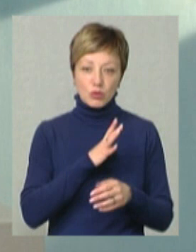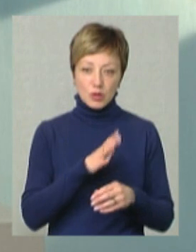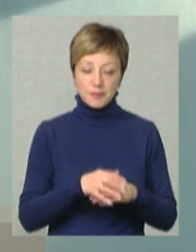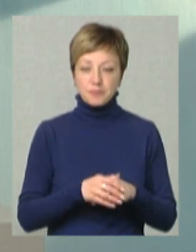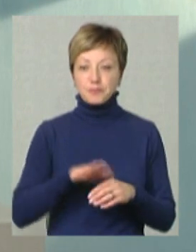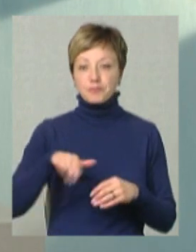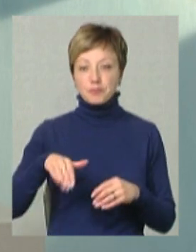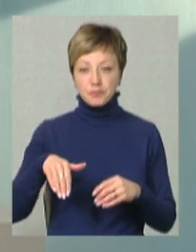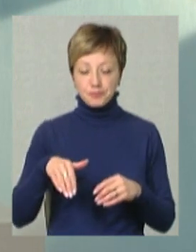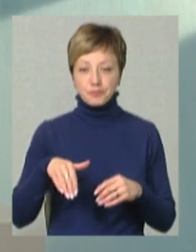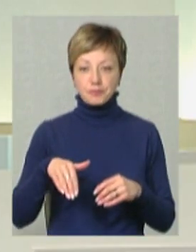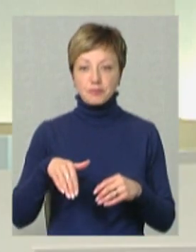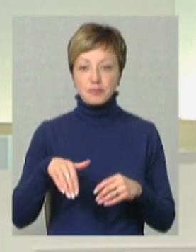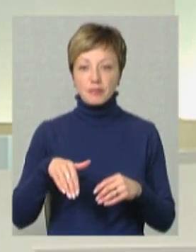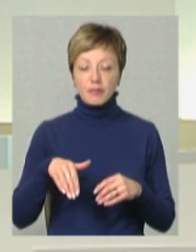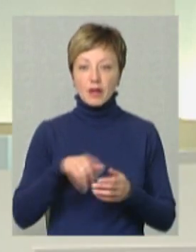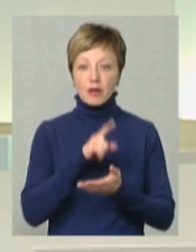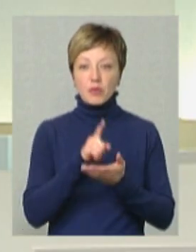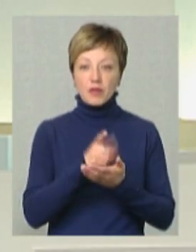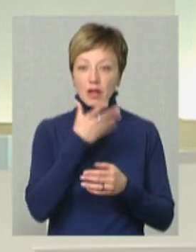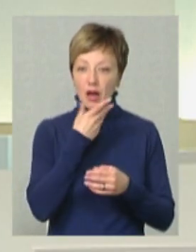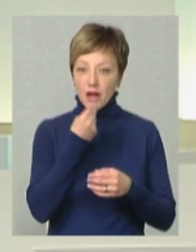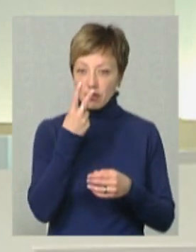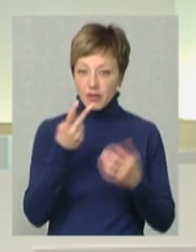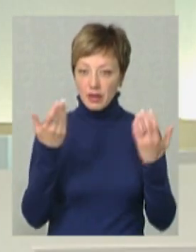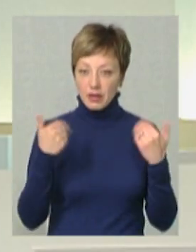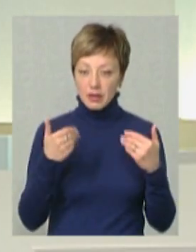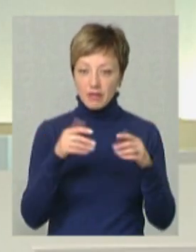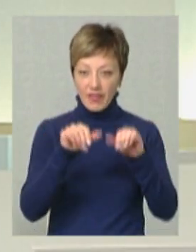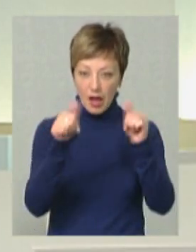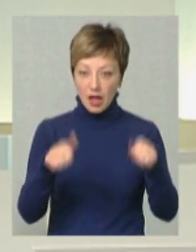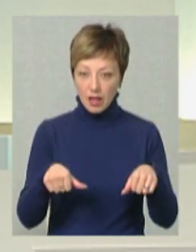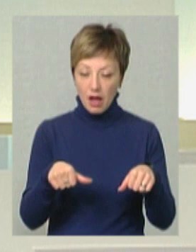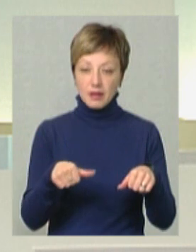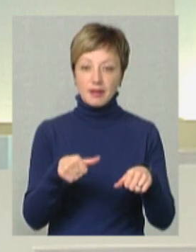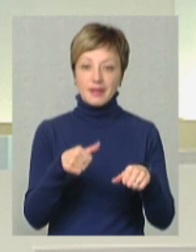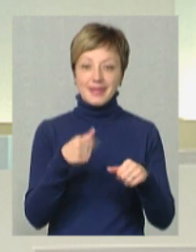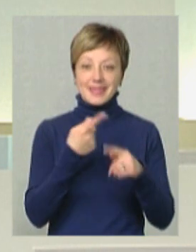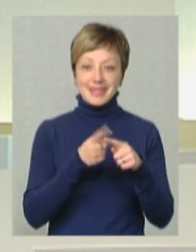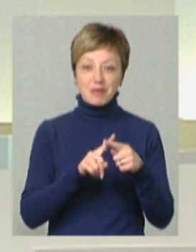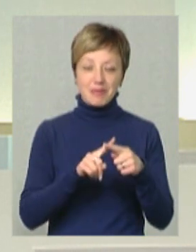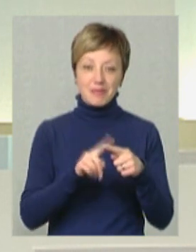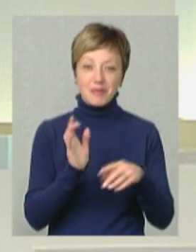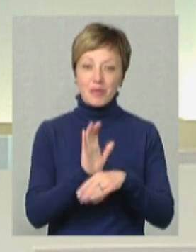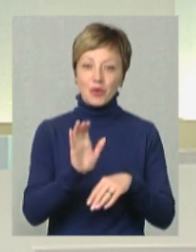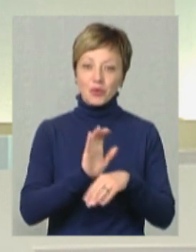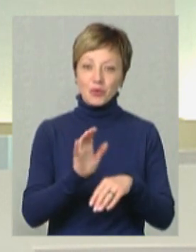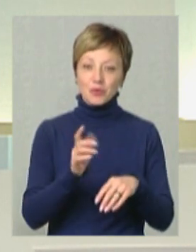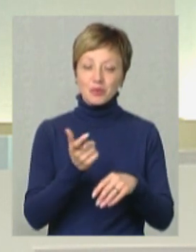Потім, він повинен гарно виглядати. Цим продуктом потрібно дуже,